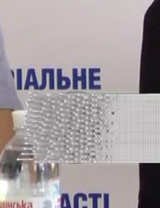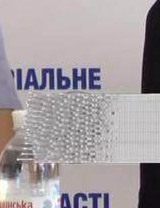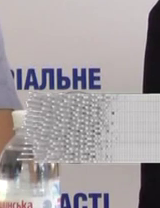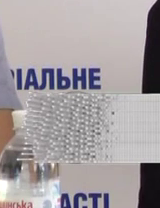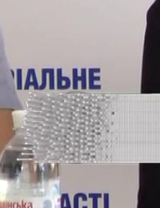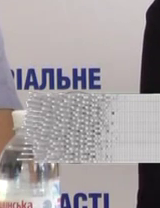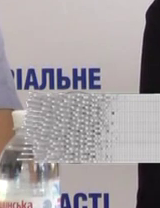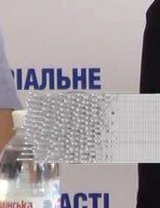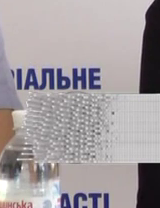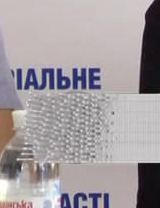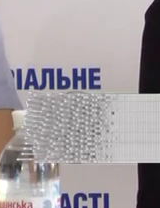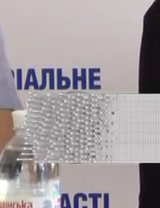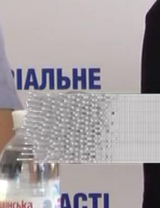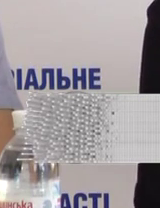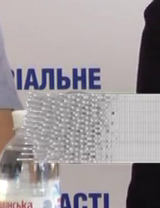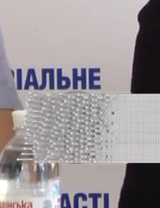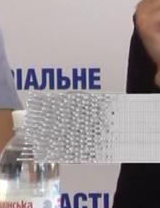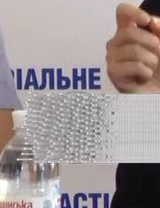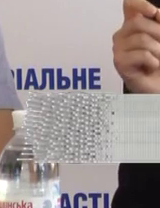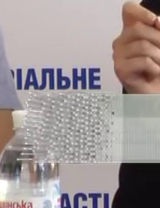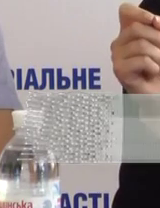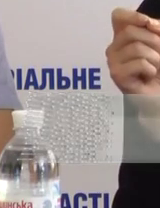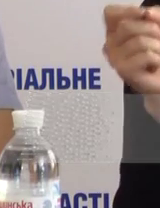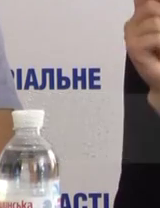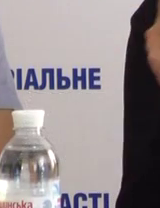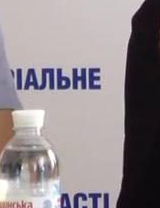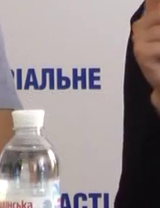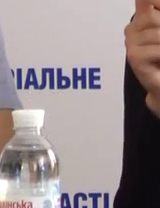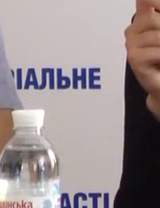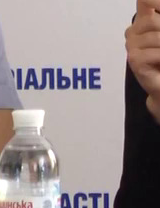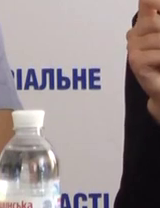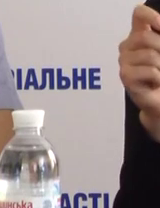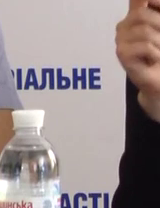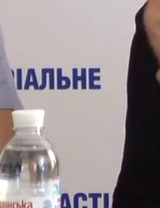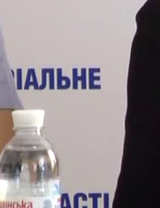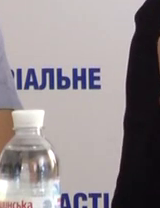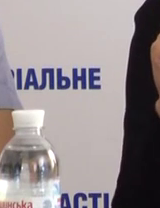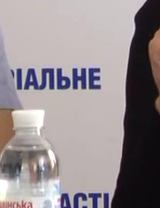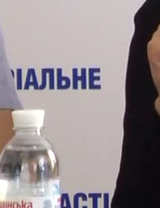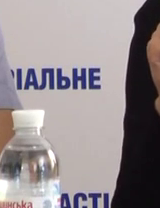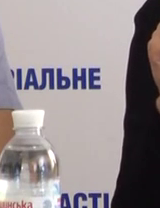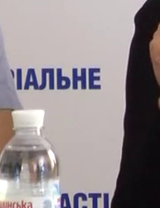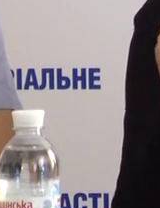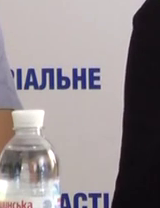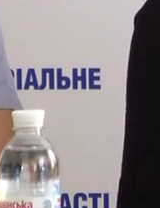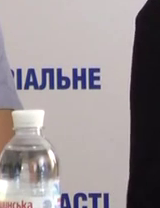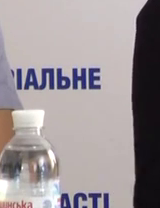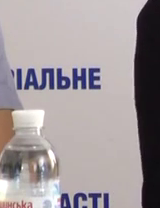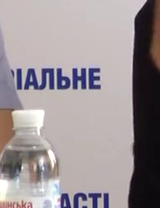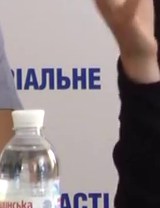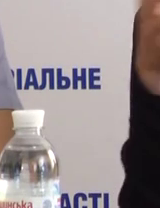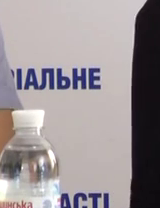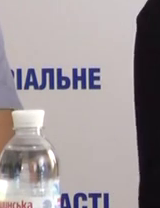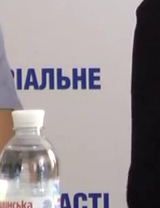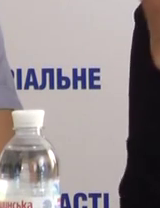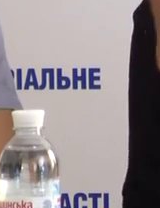Ви маєте говорити обов'язково з керівником, далі ви маєте обов'язково співпрацювати зі ЗМІ, з громадськими організаціями А не так,